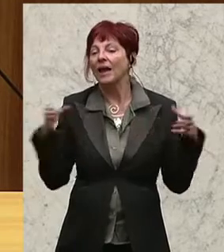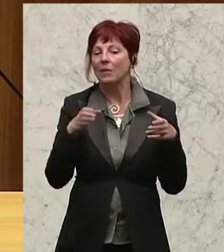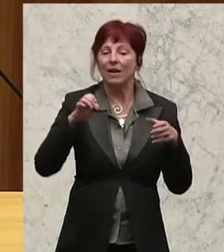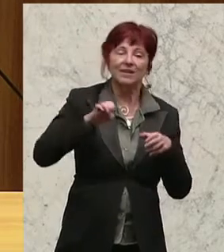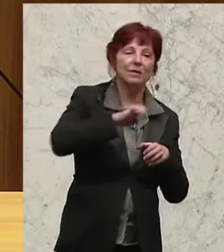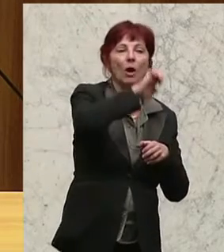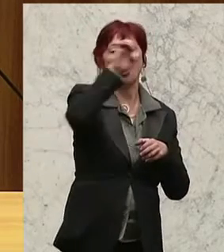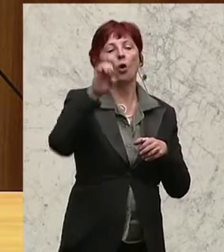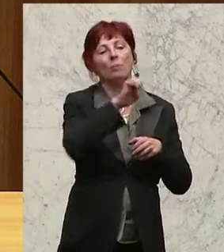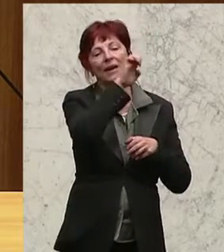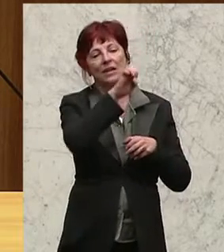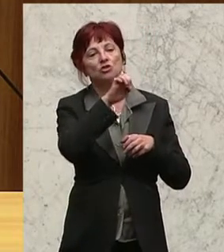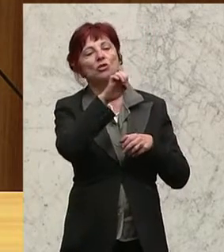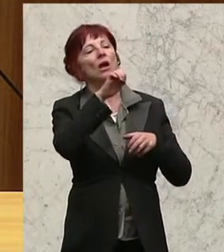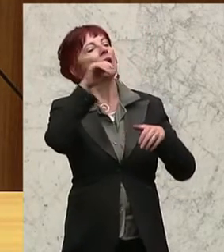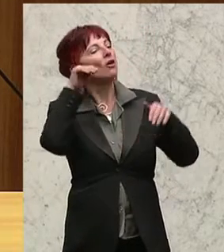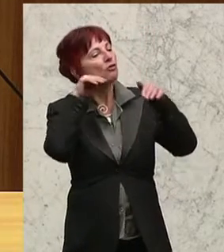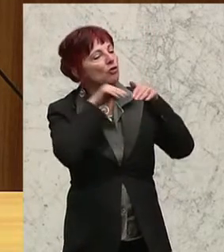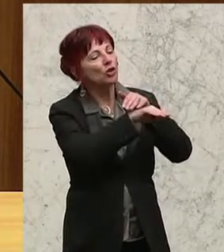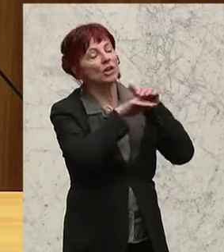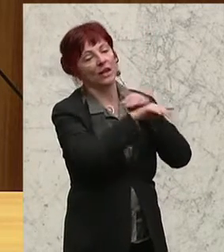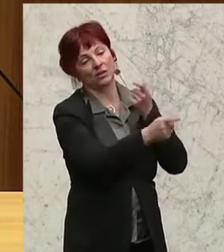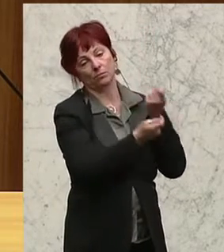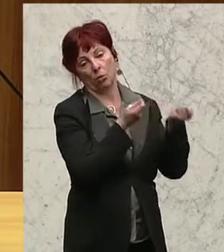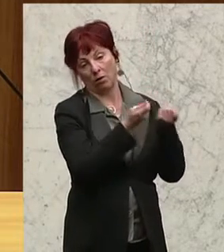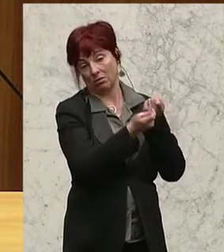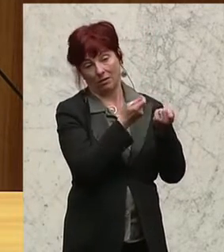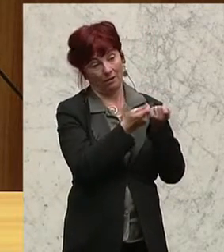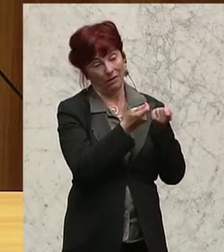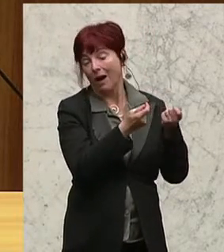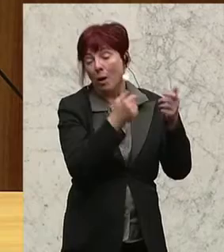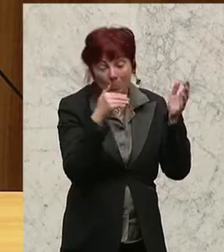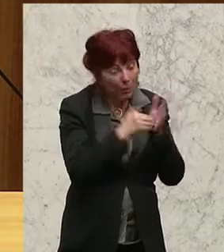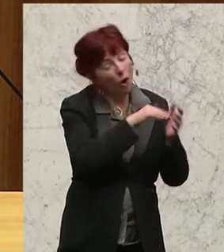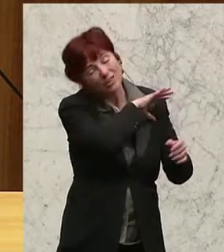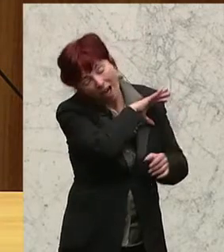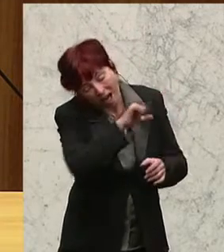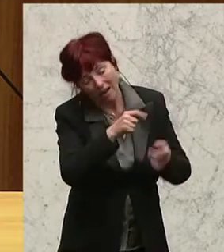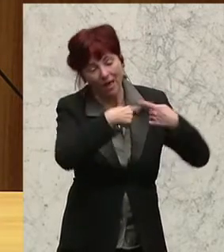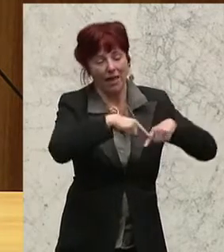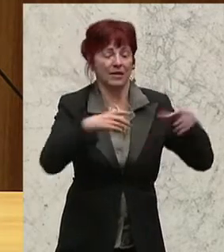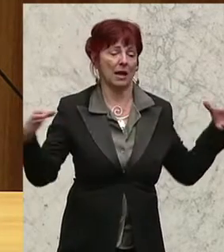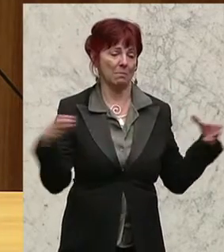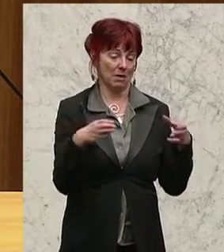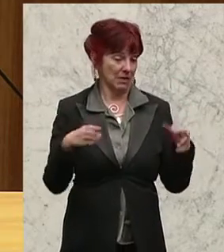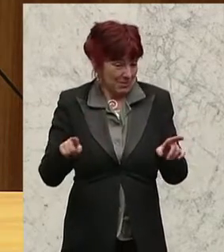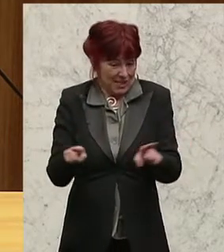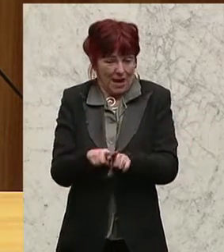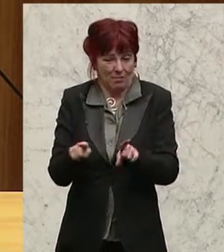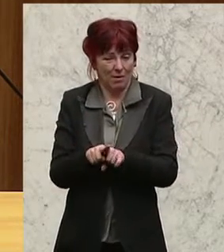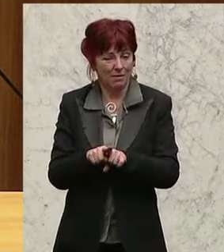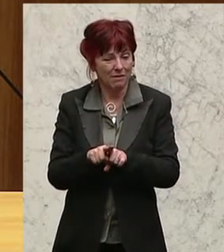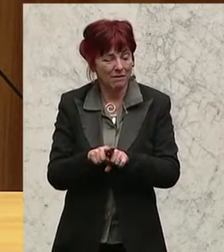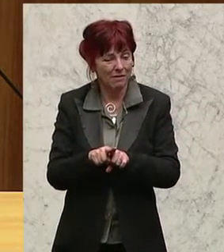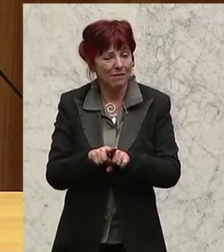wird auch bei der Verkehrspolitik kein Land alleine eine vernünftige Lösung auf die Beine stellen können beziehungsweise gegen